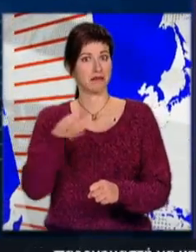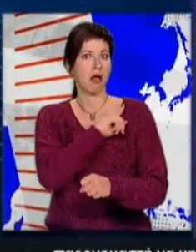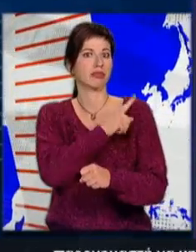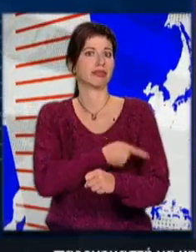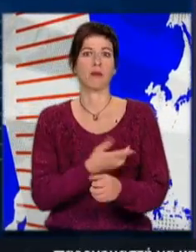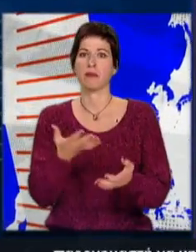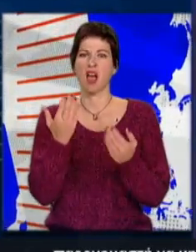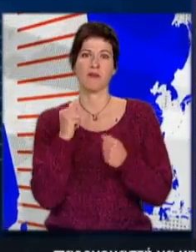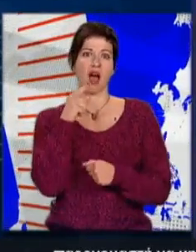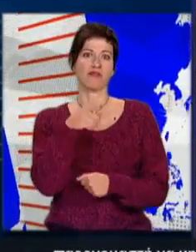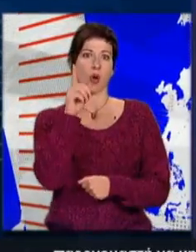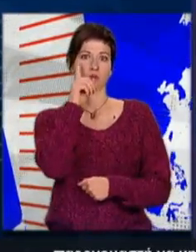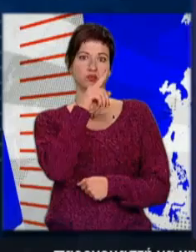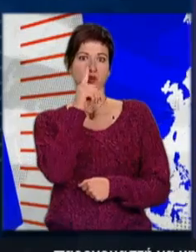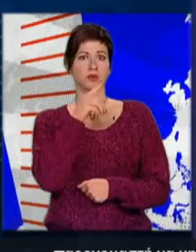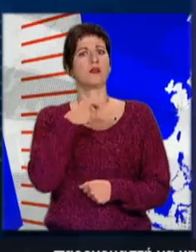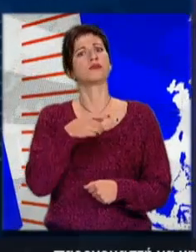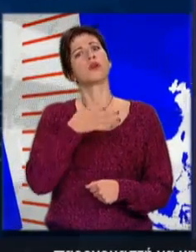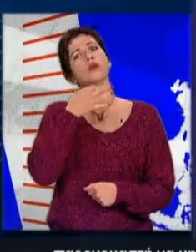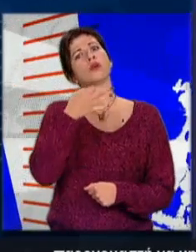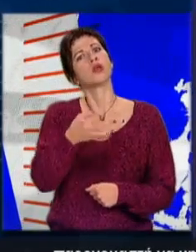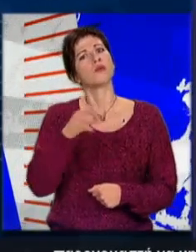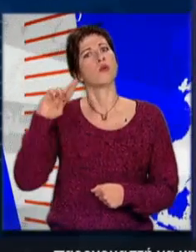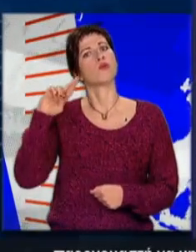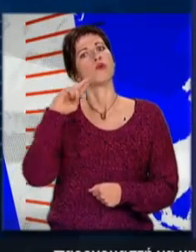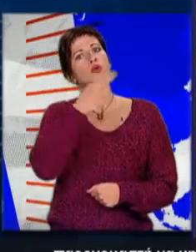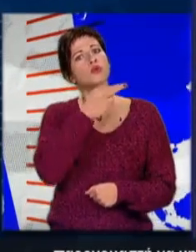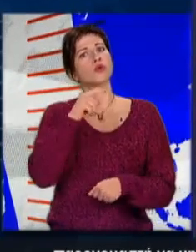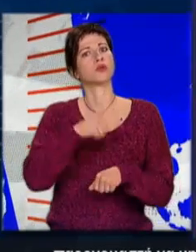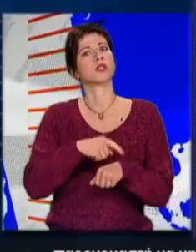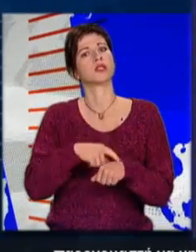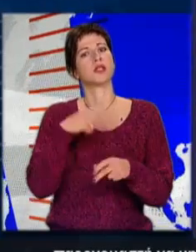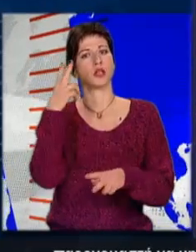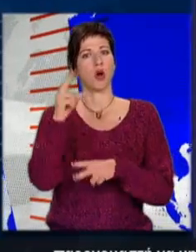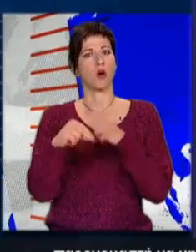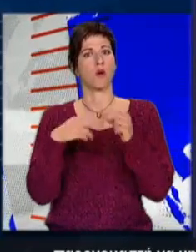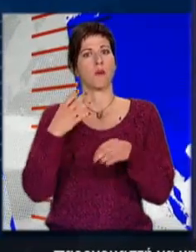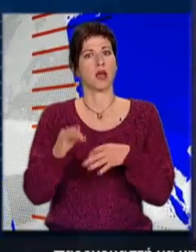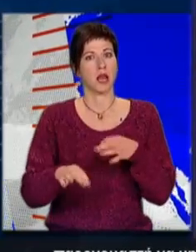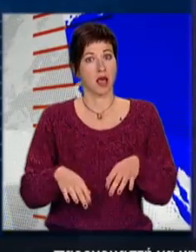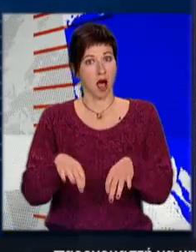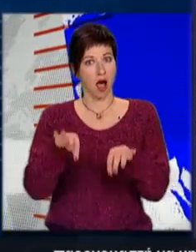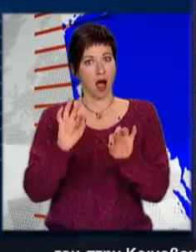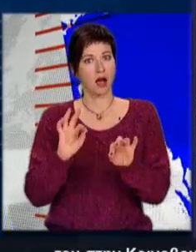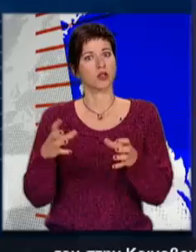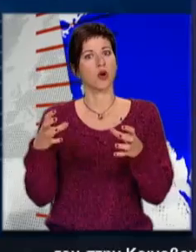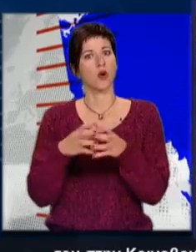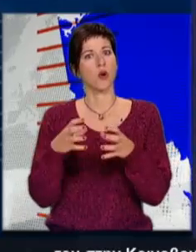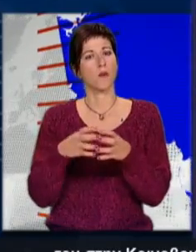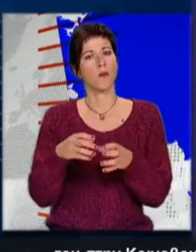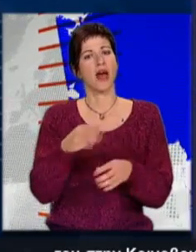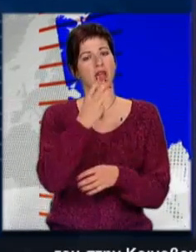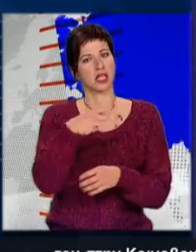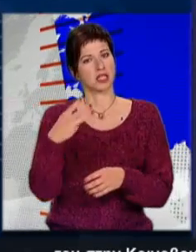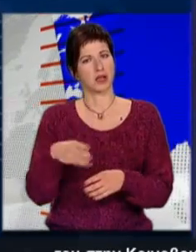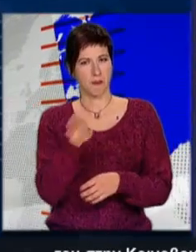που έχουν ως παρονομαστεί να μην είναι ο ΣΥΡΙΖΑ σε θέση ισχύως τόνισε ο Πρωθυπουργός κατά την έναρξη της ομιλίας του στην